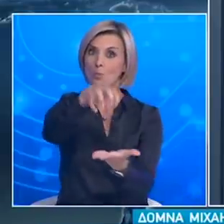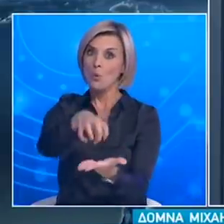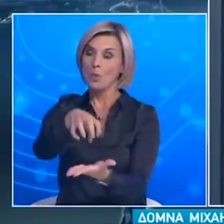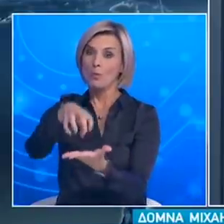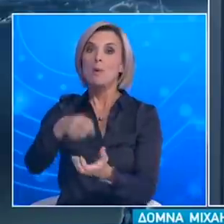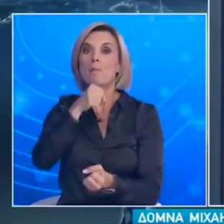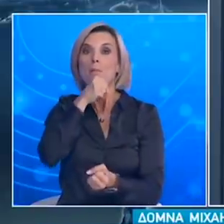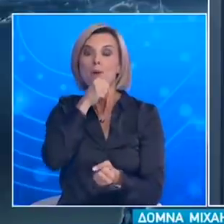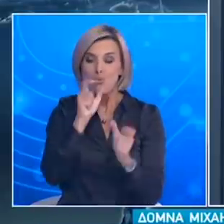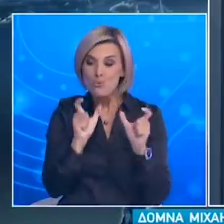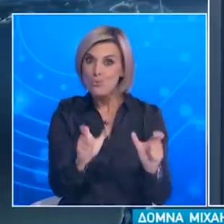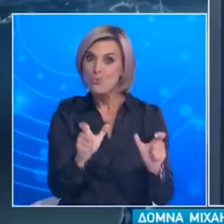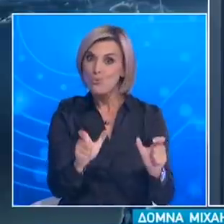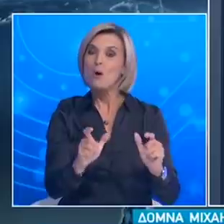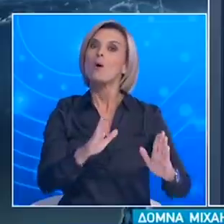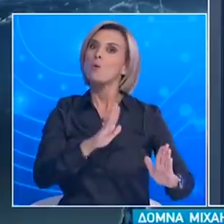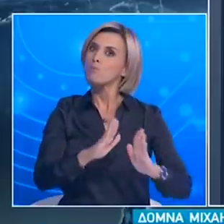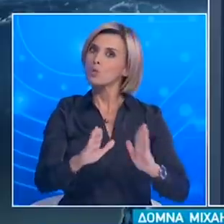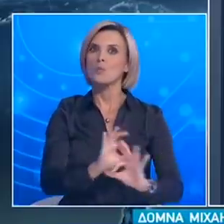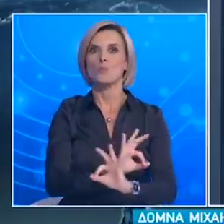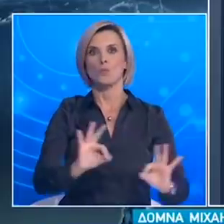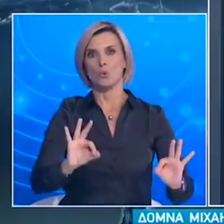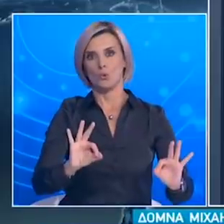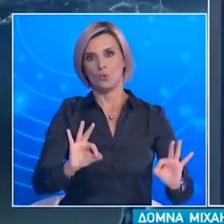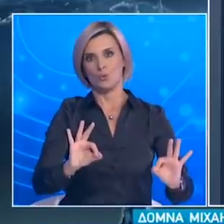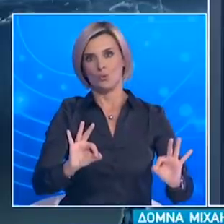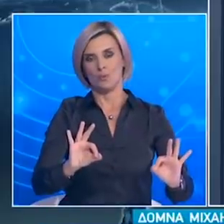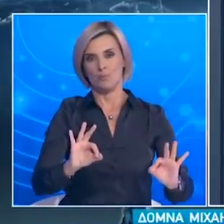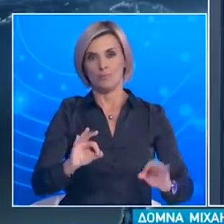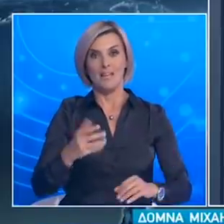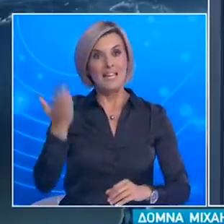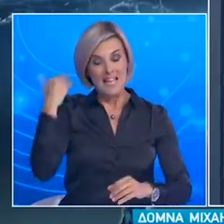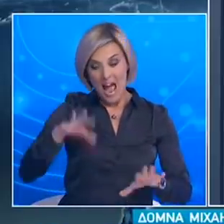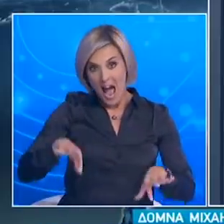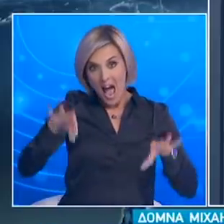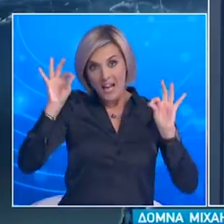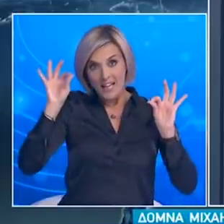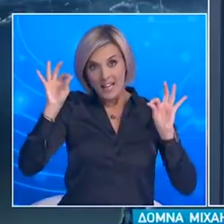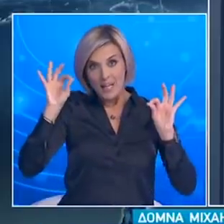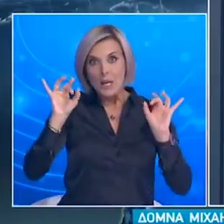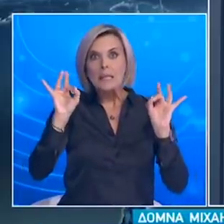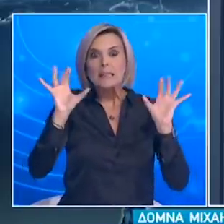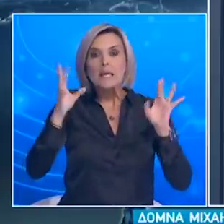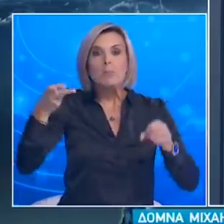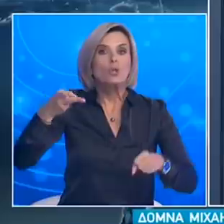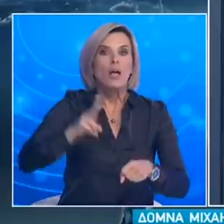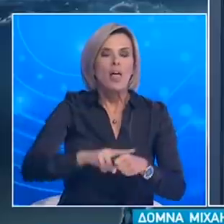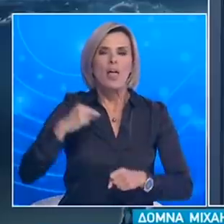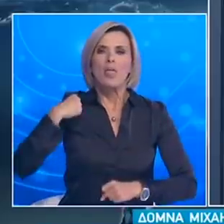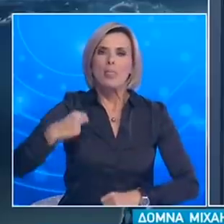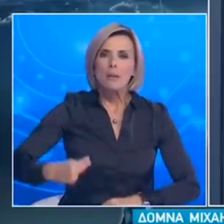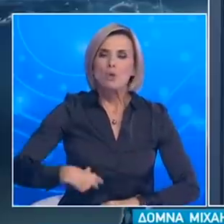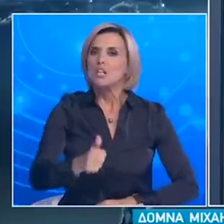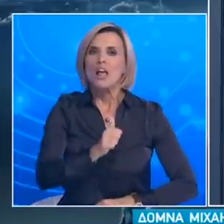αποτελεσματικά κατά την πρώτη φάση της πανδημίας Υπενθυμίζω εδώ ότι δεν είχαμε κανέναν θάνατο σε δημόσια ή ιδιωτική